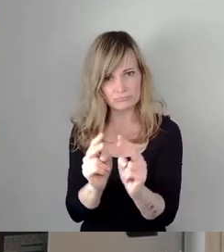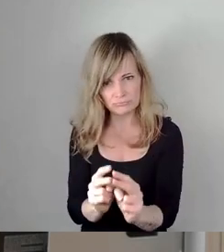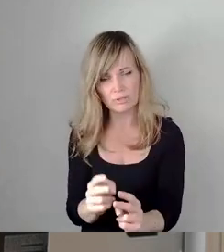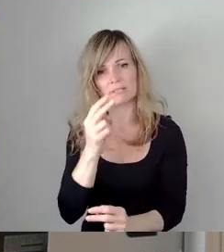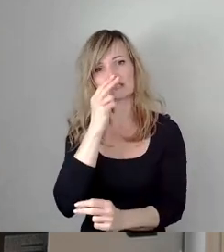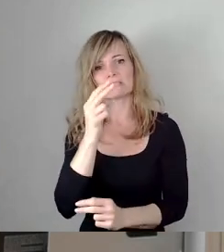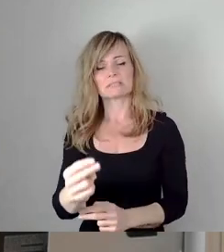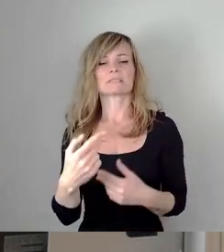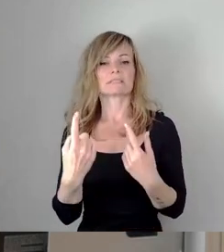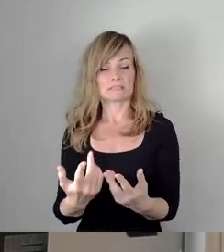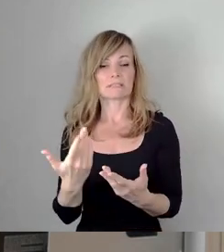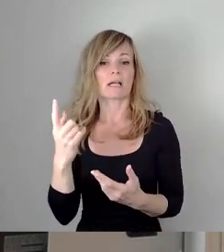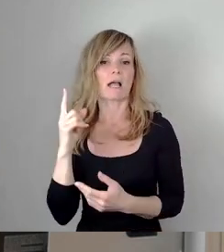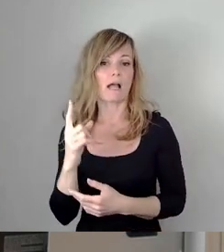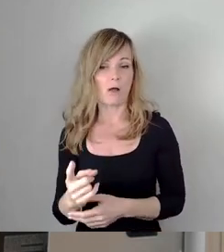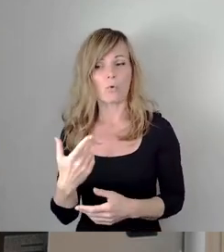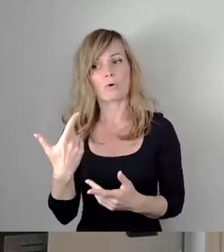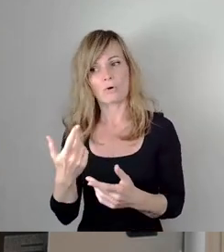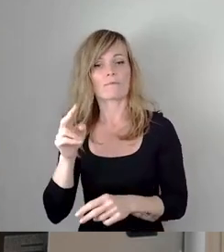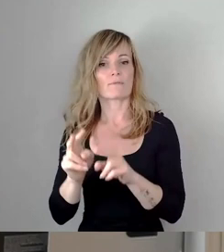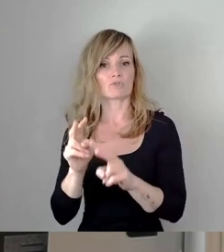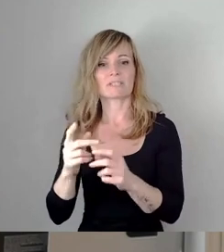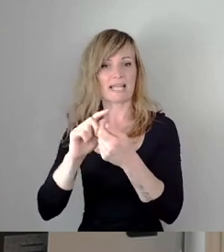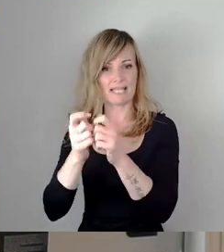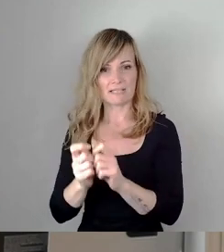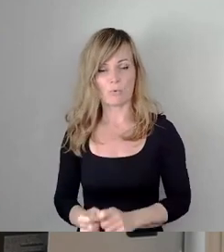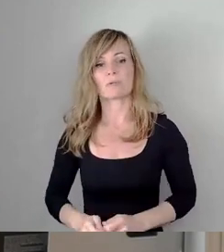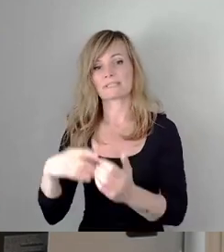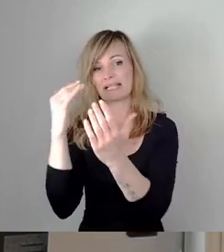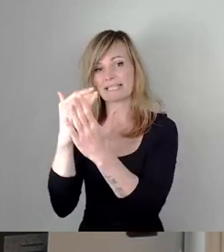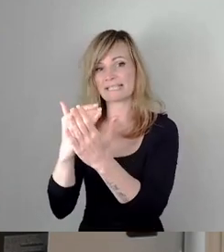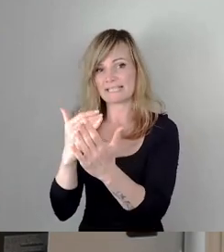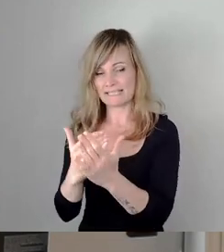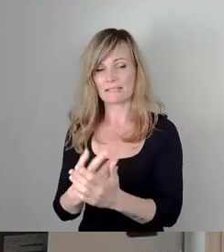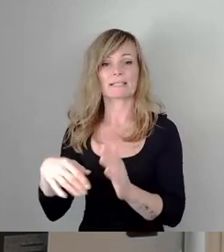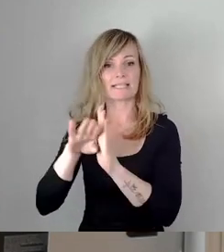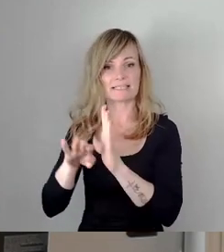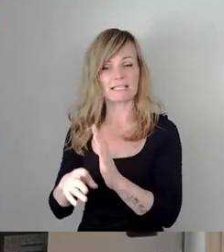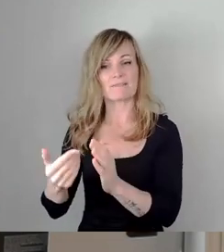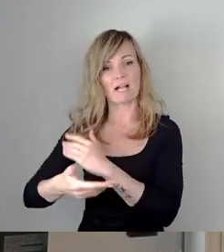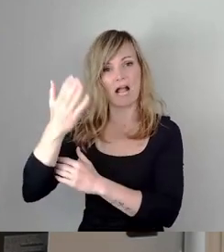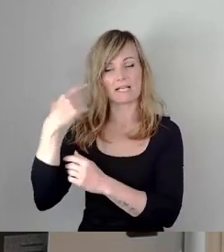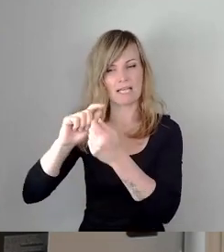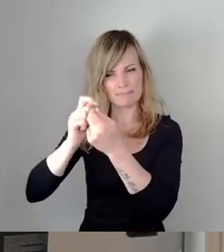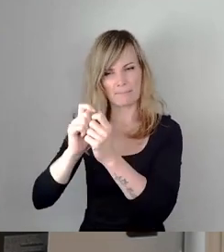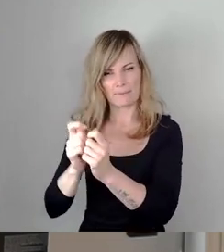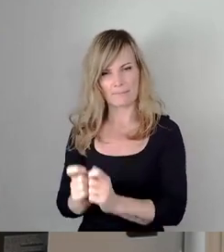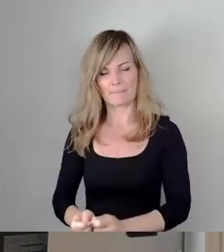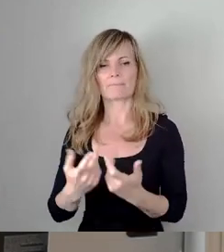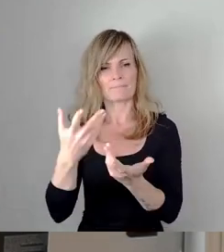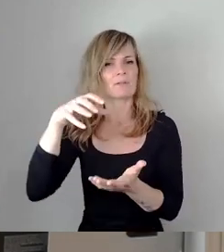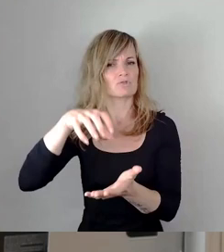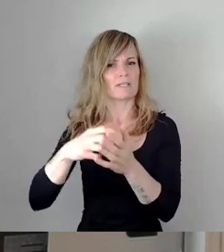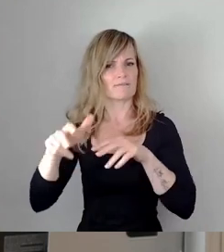vor allem hat es diverse Änderungen an Richtlinien und Gesetzen gegeben in der Vergangenheit. Die Stadtverwaltung hat also festgestellt, dass